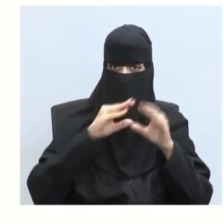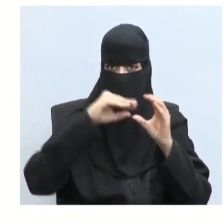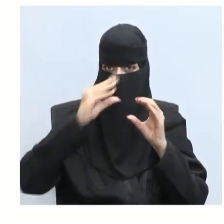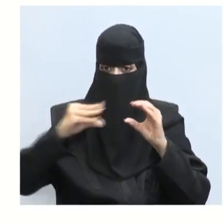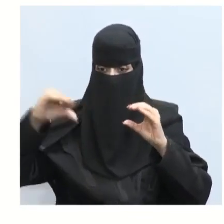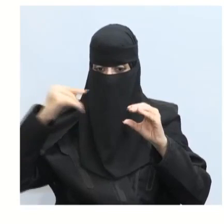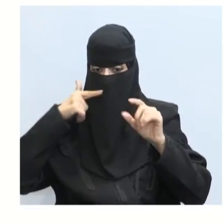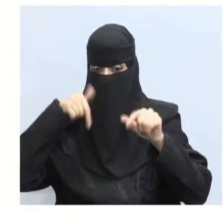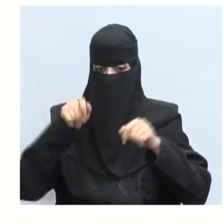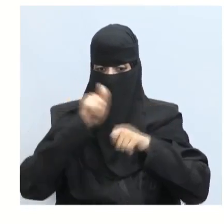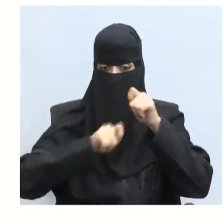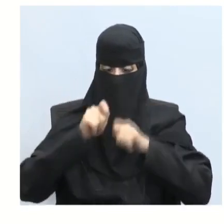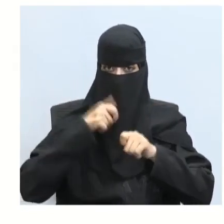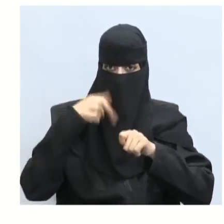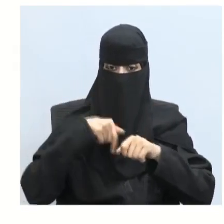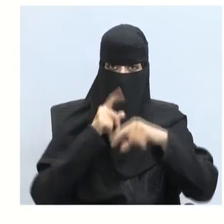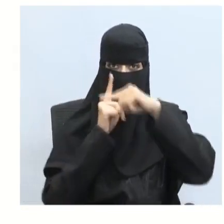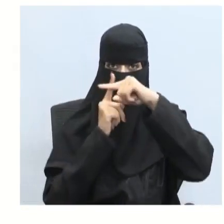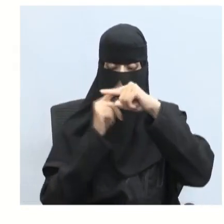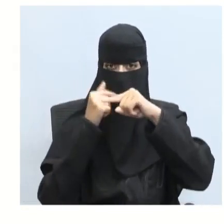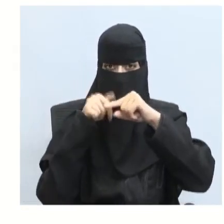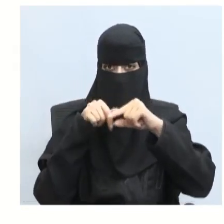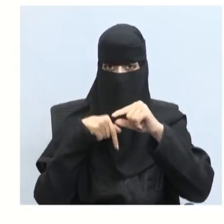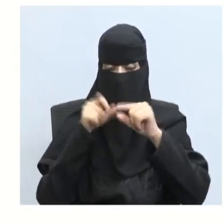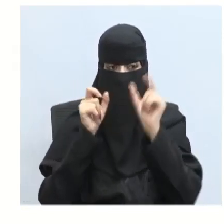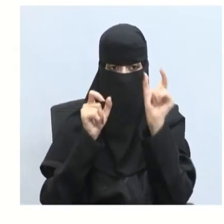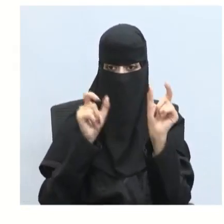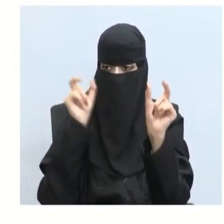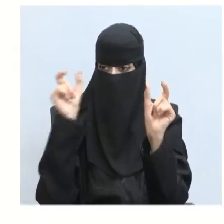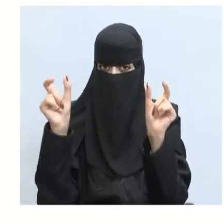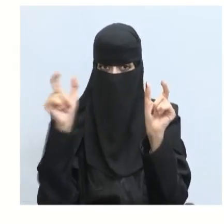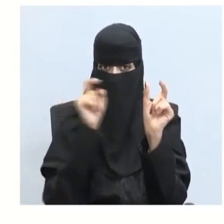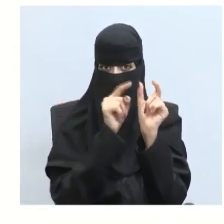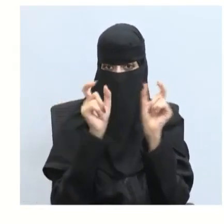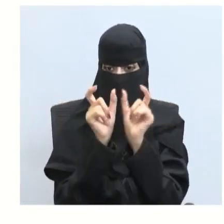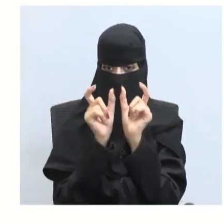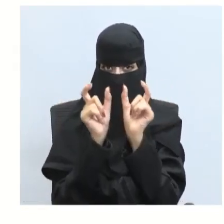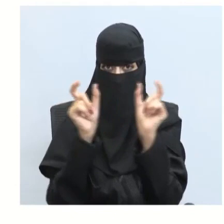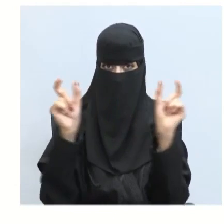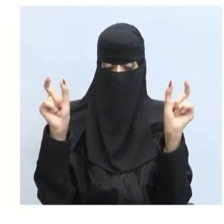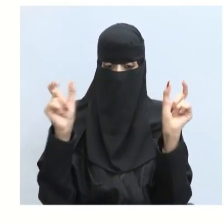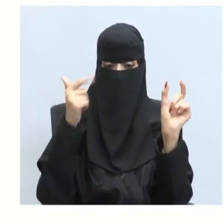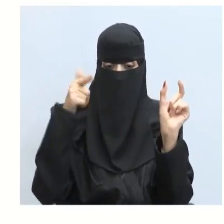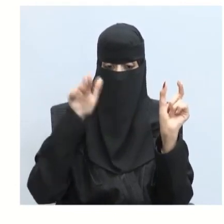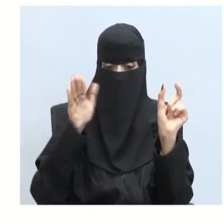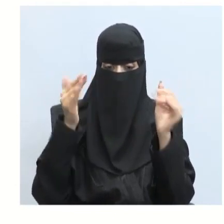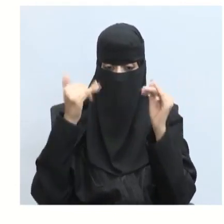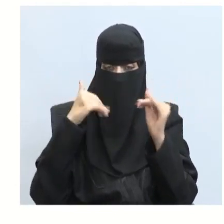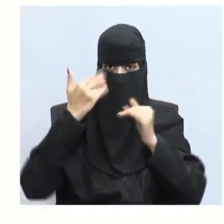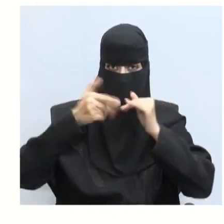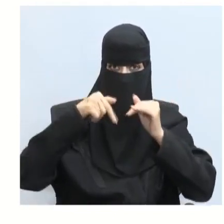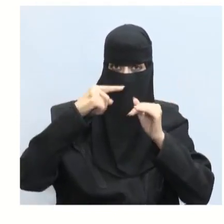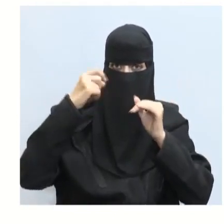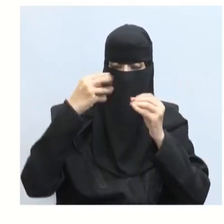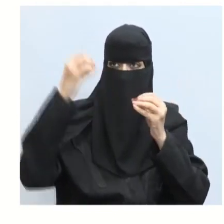الطول الموجي باستخدام الإشارة الموجبة إذا تحرك المصدر والمراقب مبتعدين فبالتالي